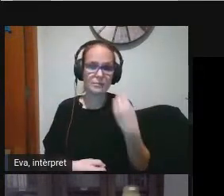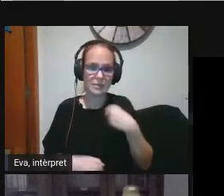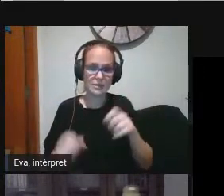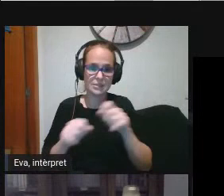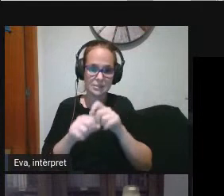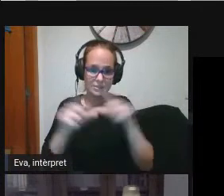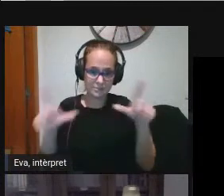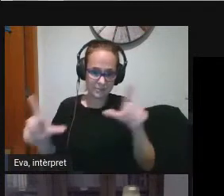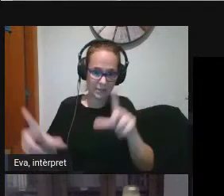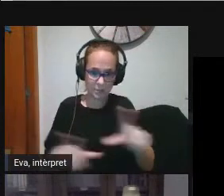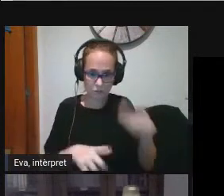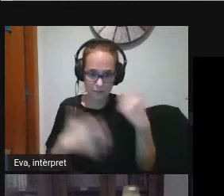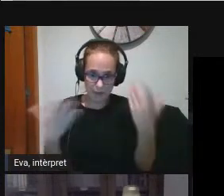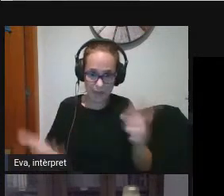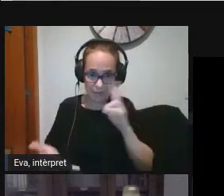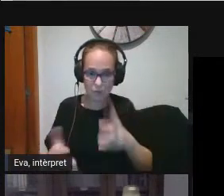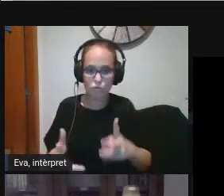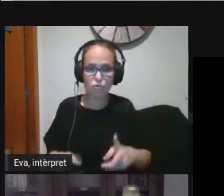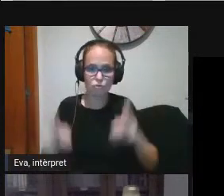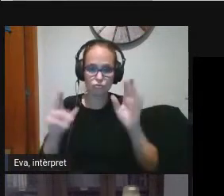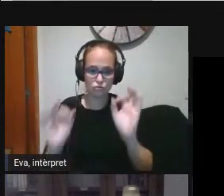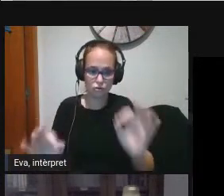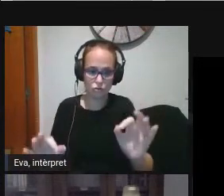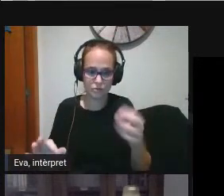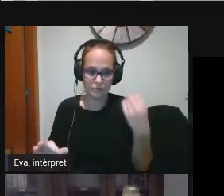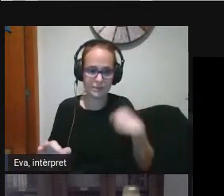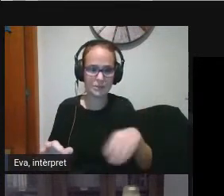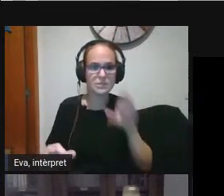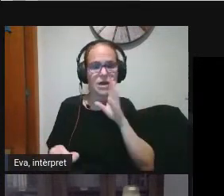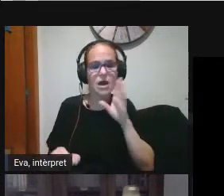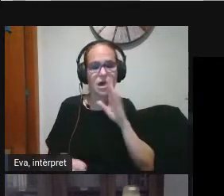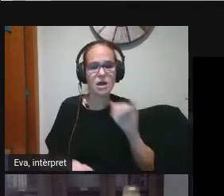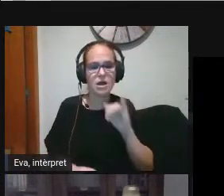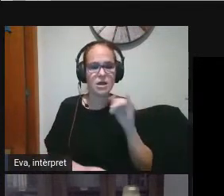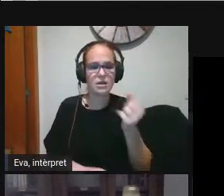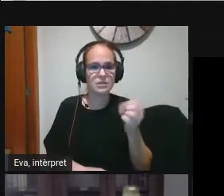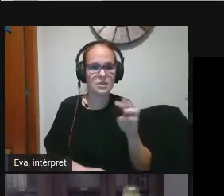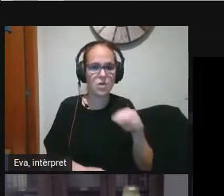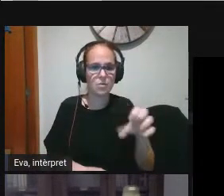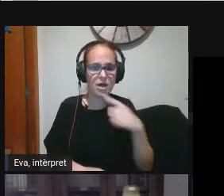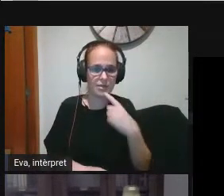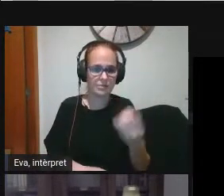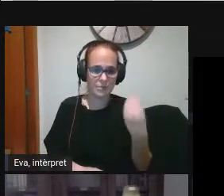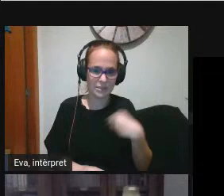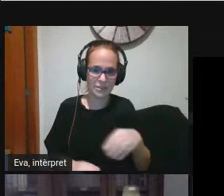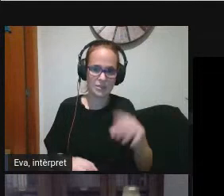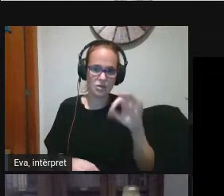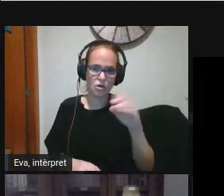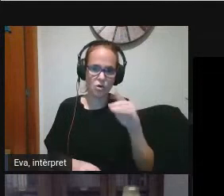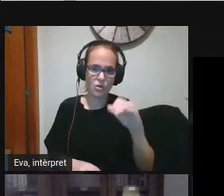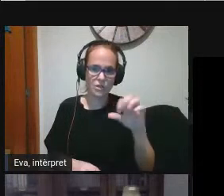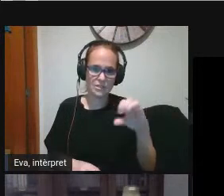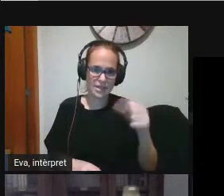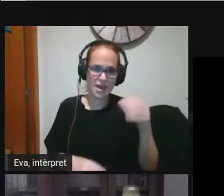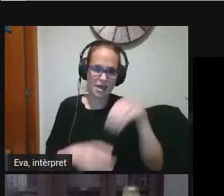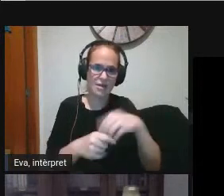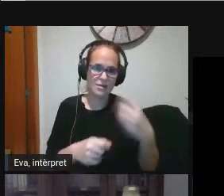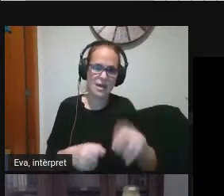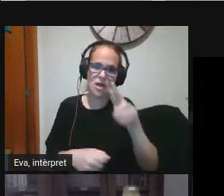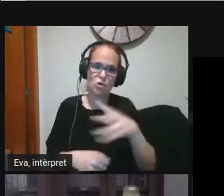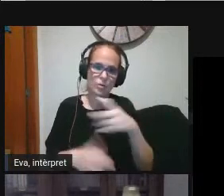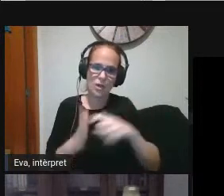obviant ara és un fragment i que això que com andava el Jaume que a Odissea hi ha tota aquesta la rúbrica sencera